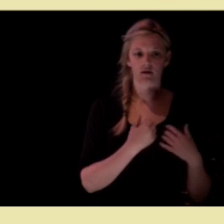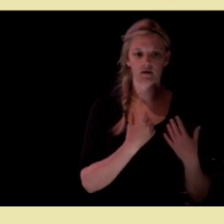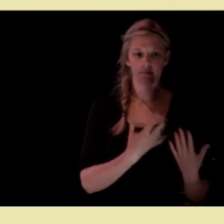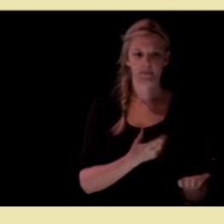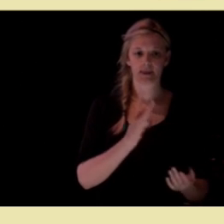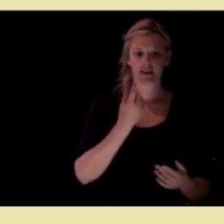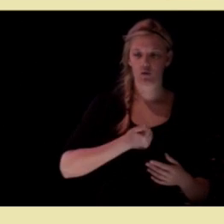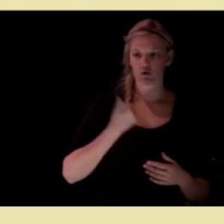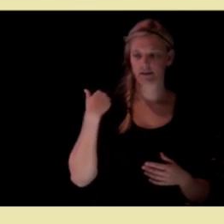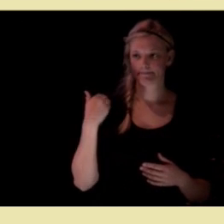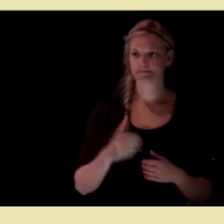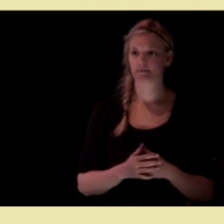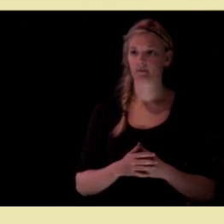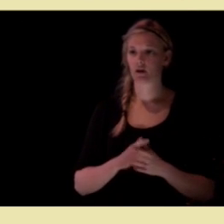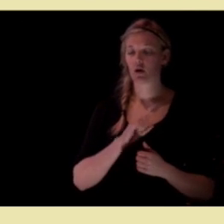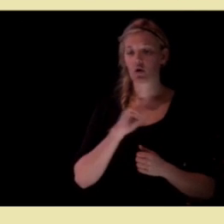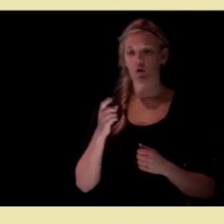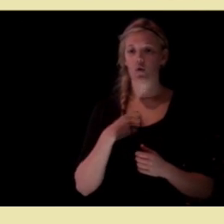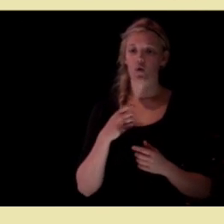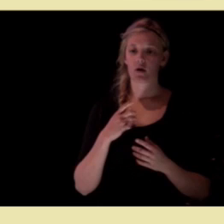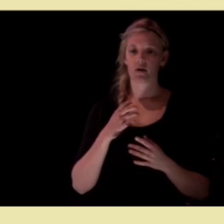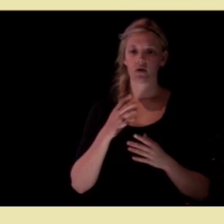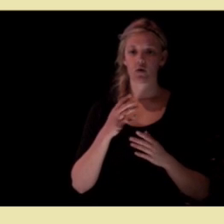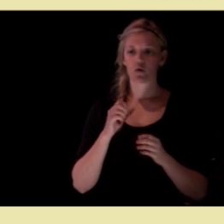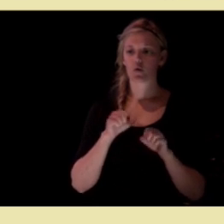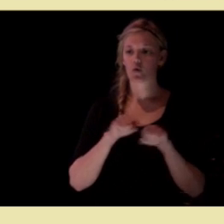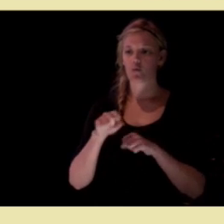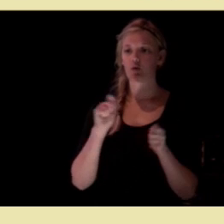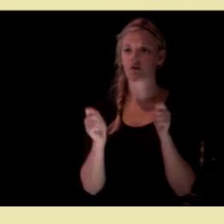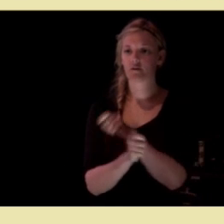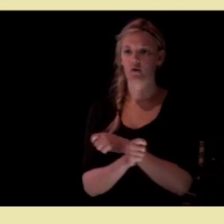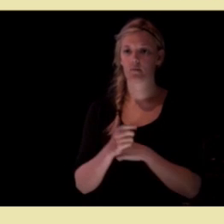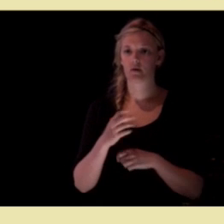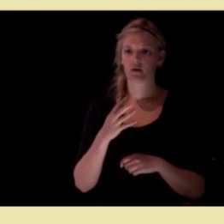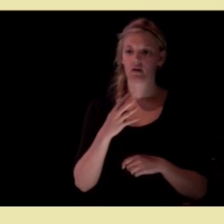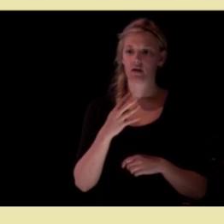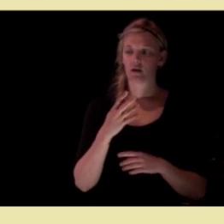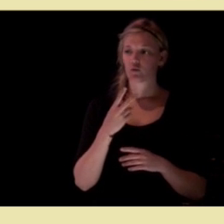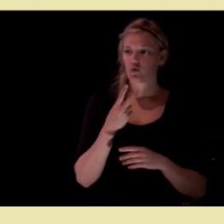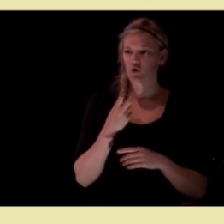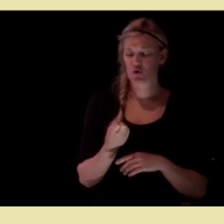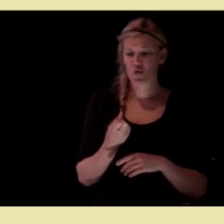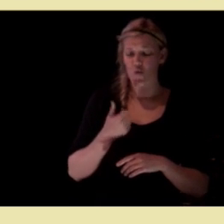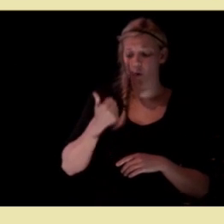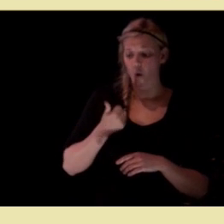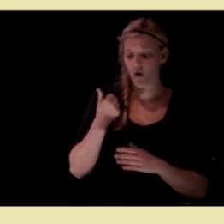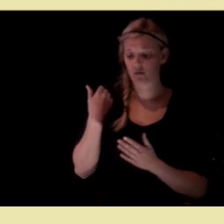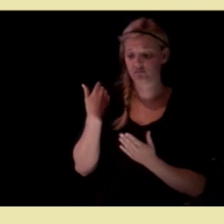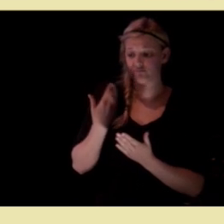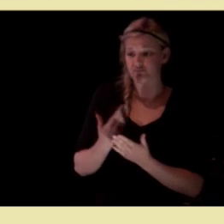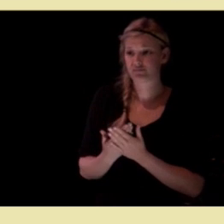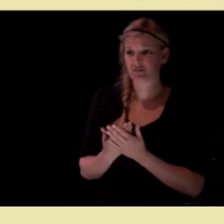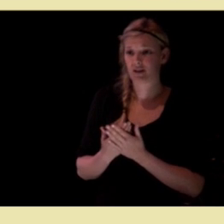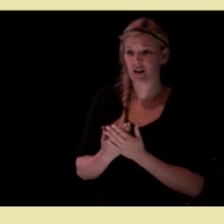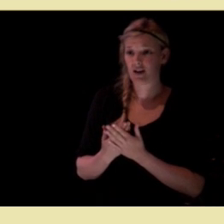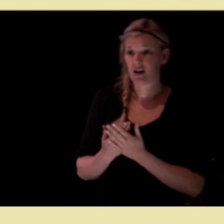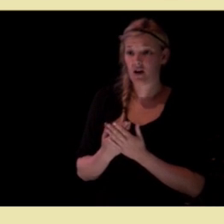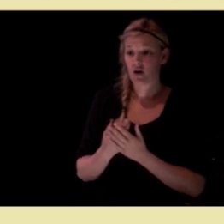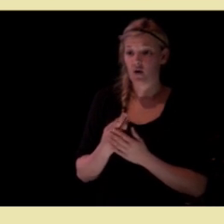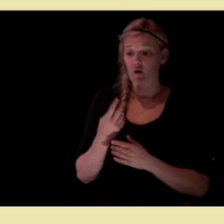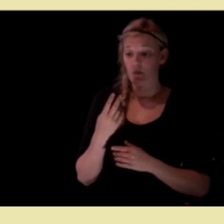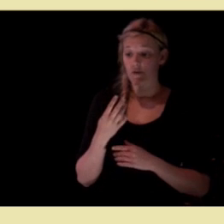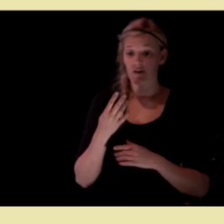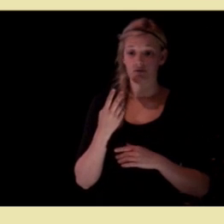kommunereformen fra 45 til 65, så tok det 20 år. I løpet av tre kvart år,